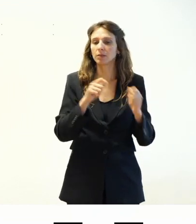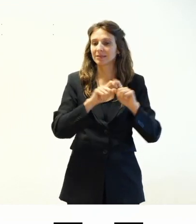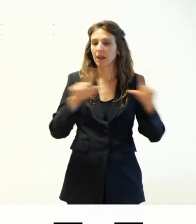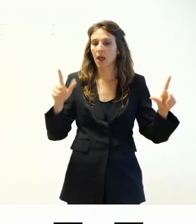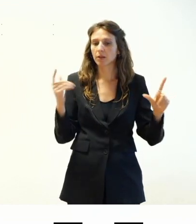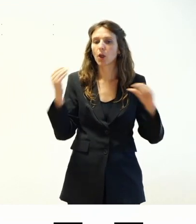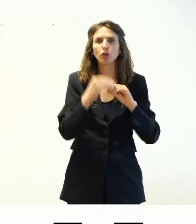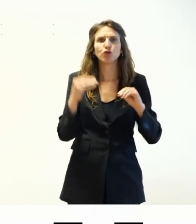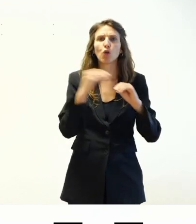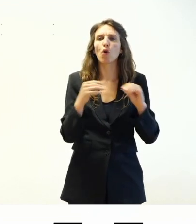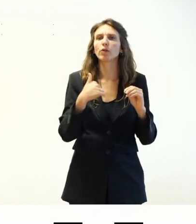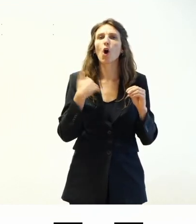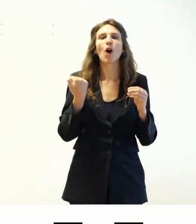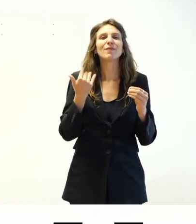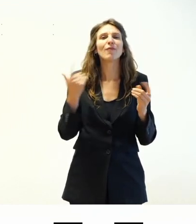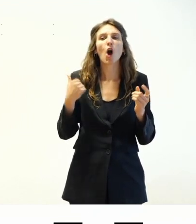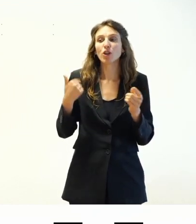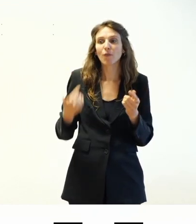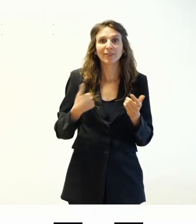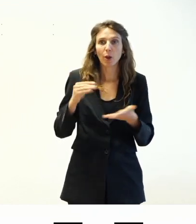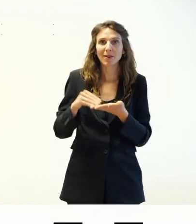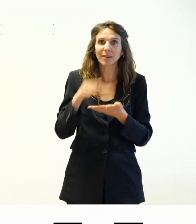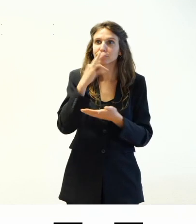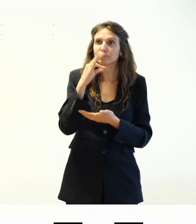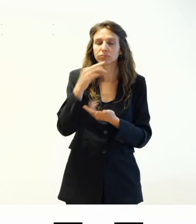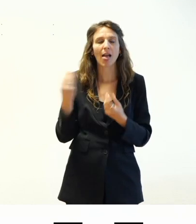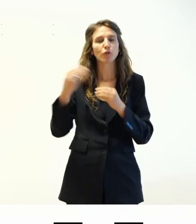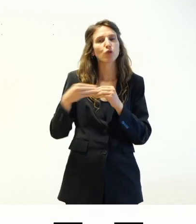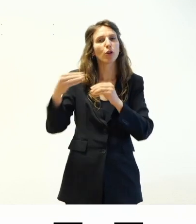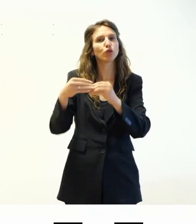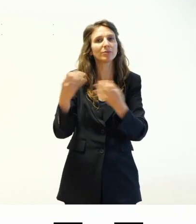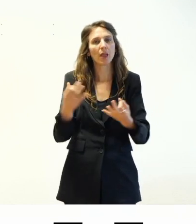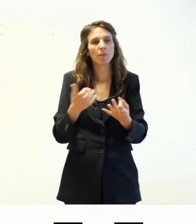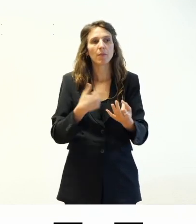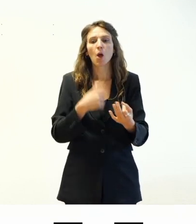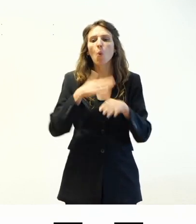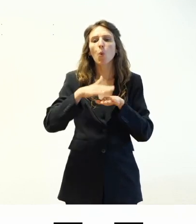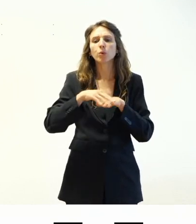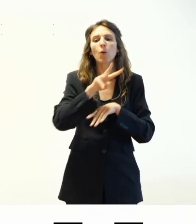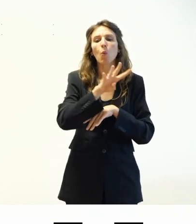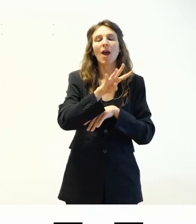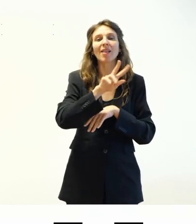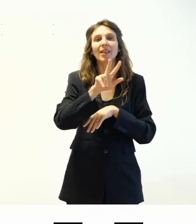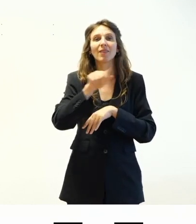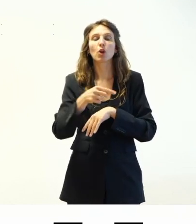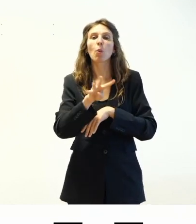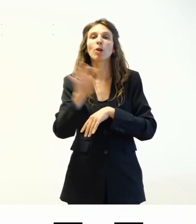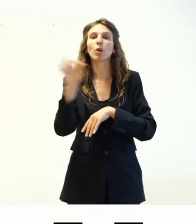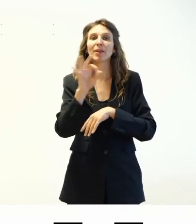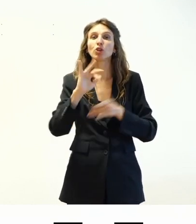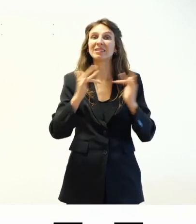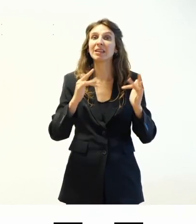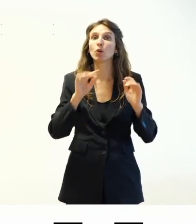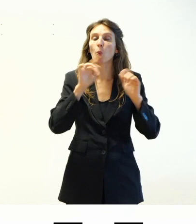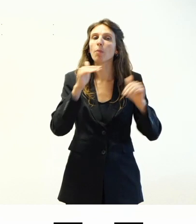'è in tutte le mie presentazioni e attualmente è utilizzato dal 43,4% dei siti web,